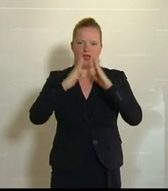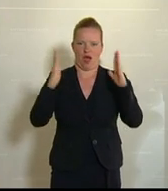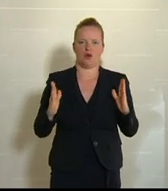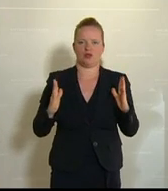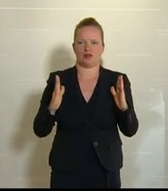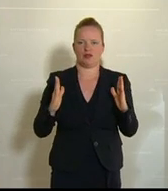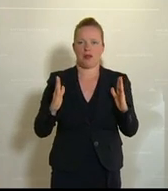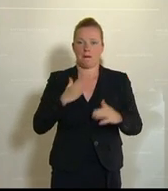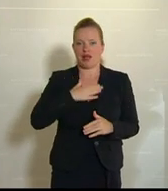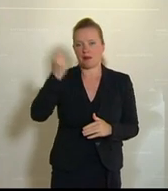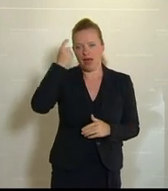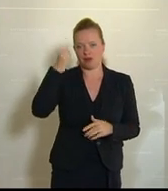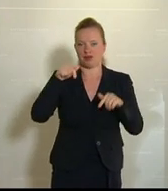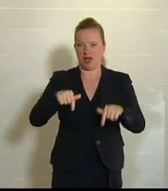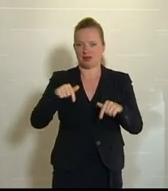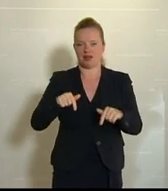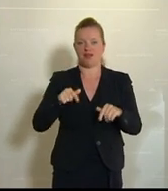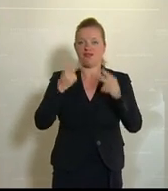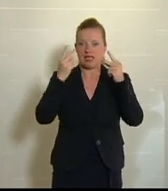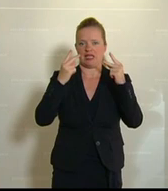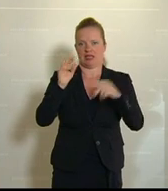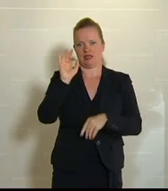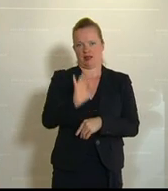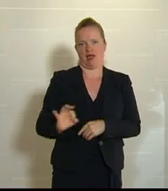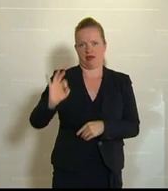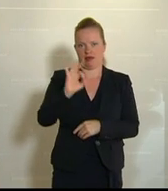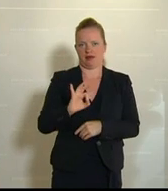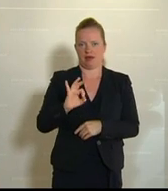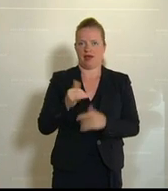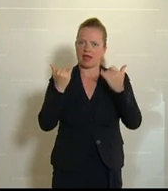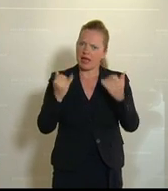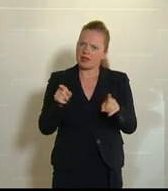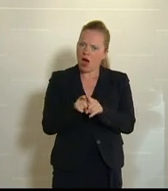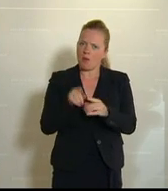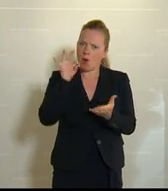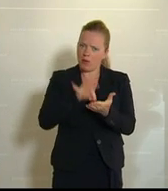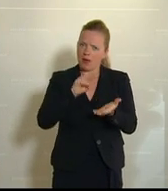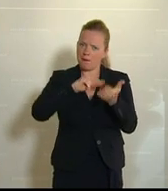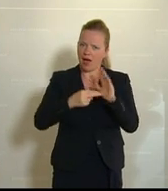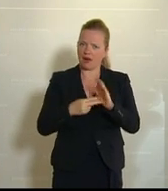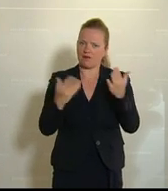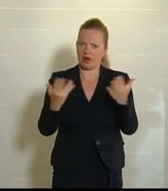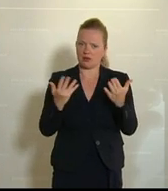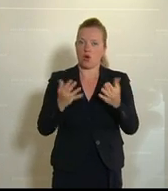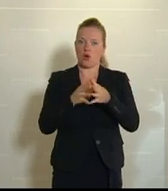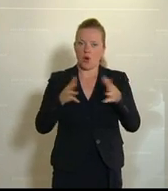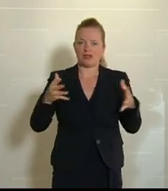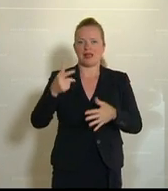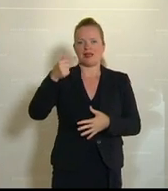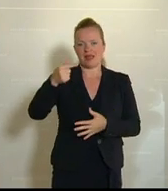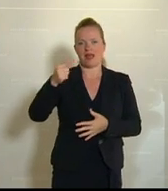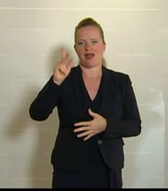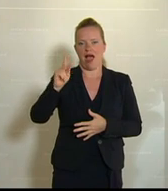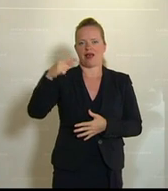das wirklich für ein ganz entscheidendes, wichtiges Zeichen. Wir planen ja zurzeit auch eine große DKG-Novelle,